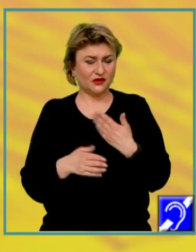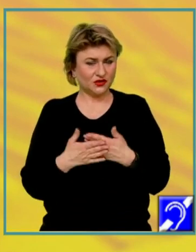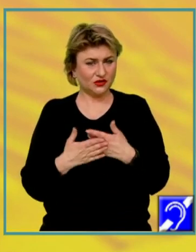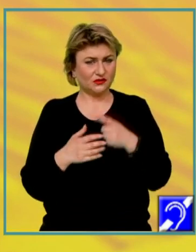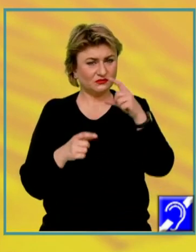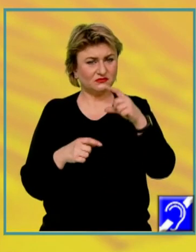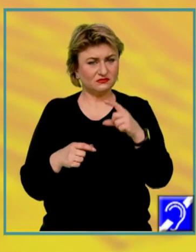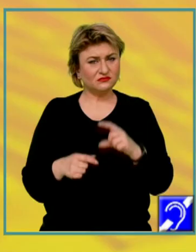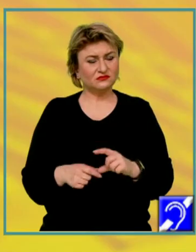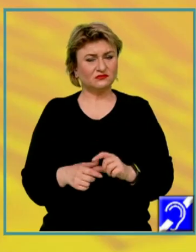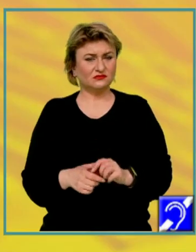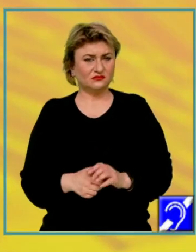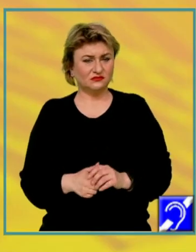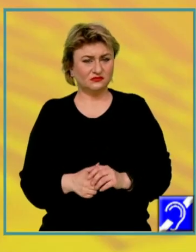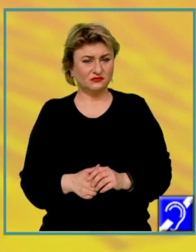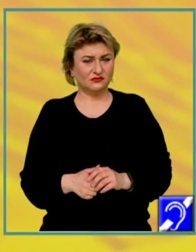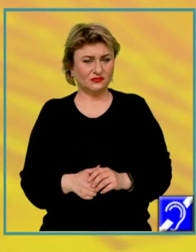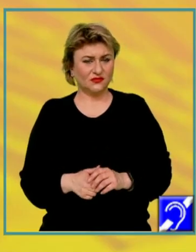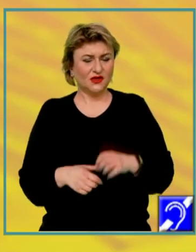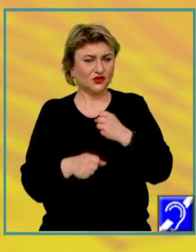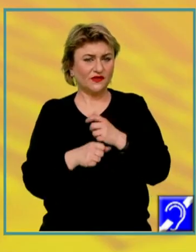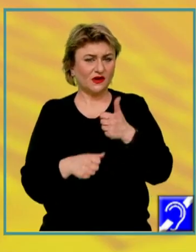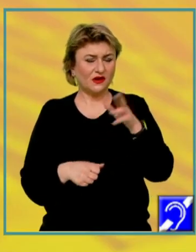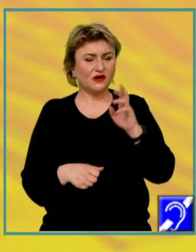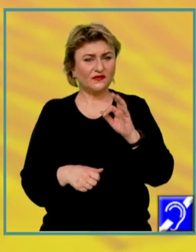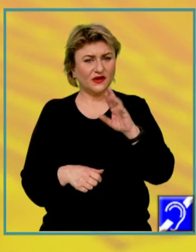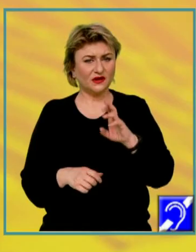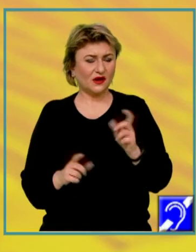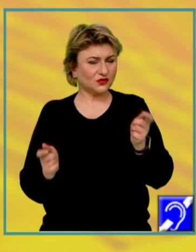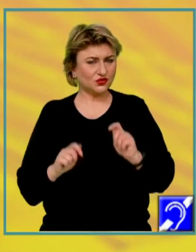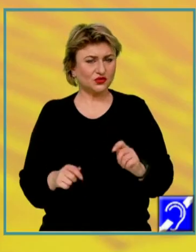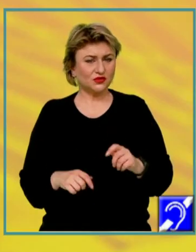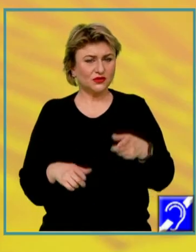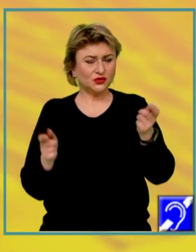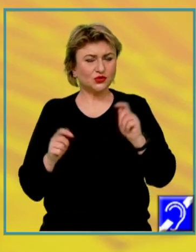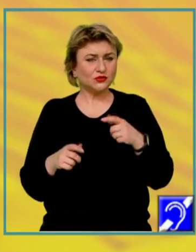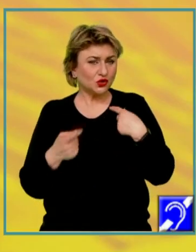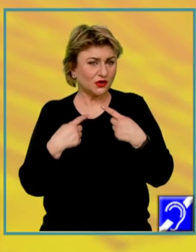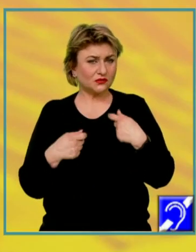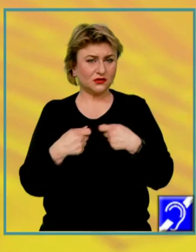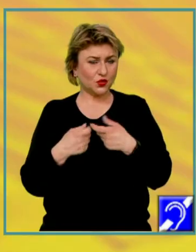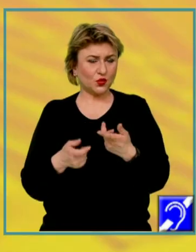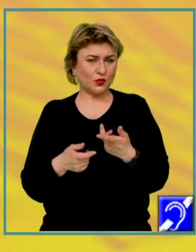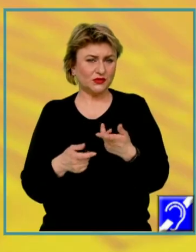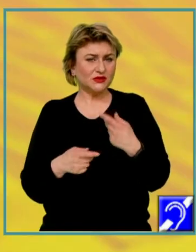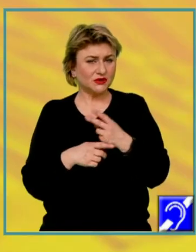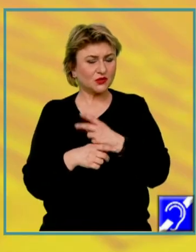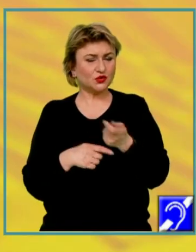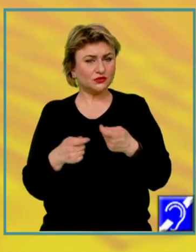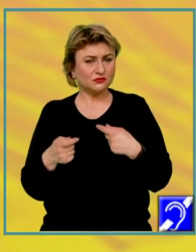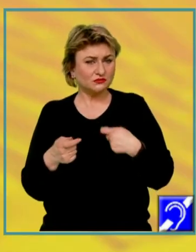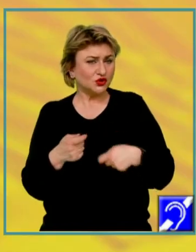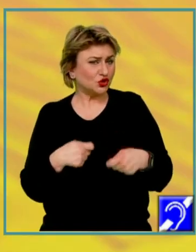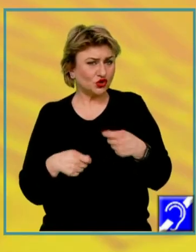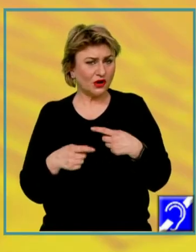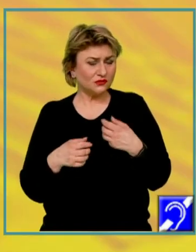conținuturi ce fac referire la sociologie și anume socializare, grup, statusul social, vă vor